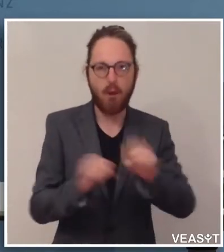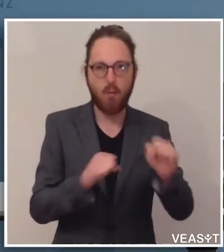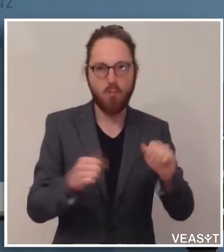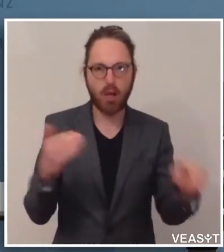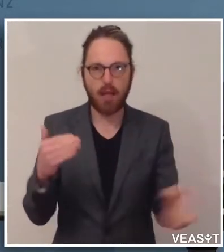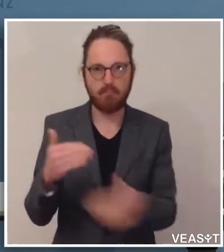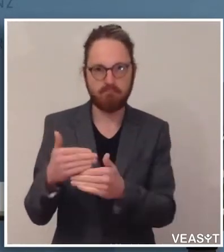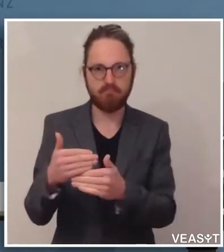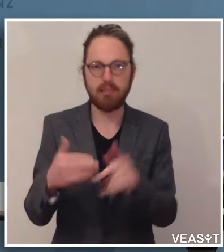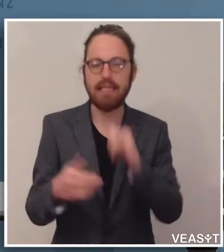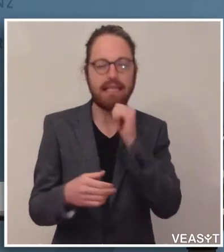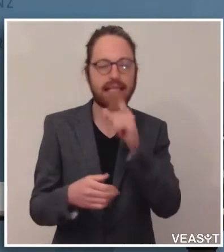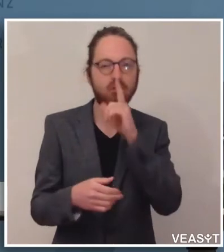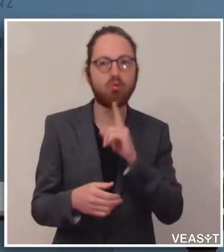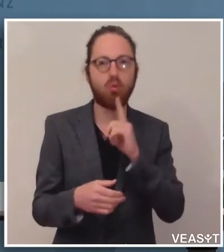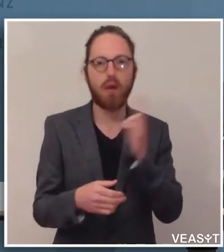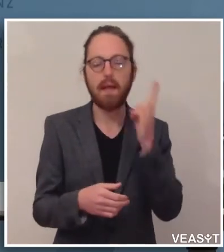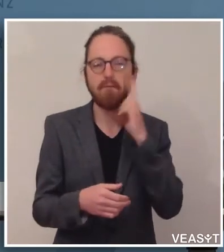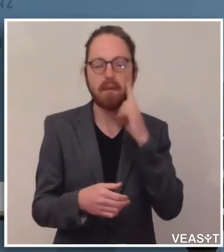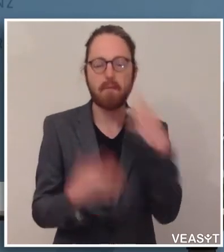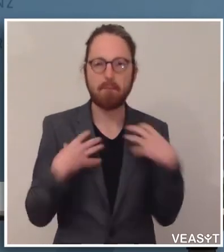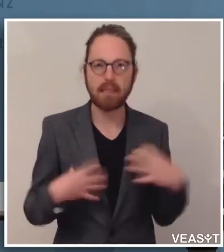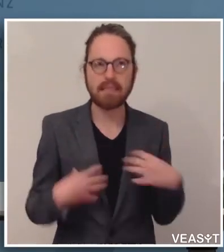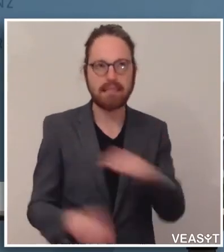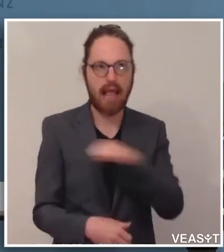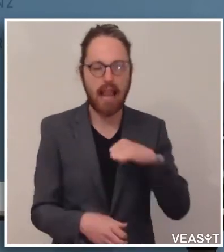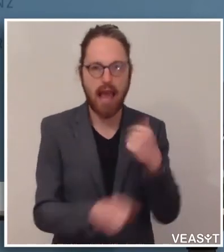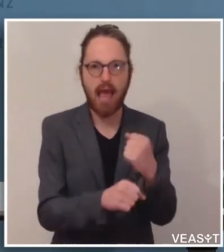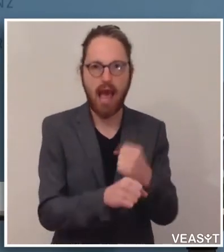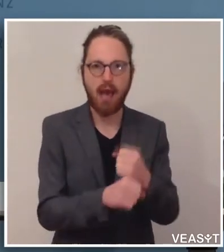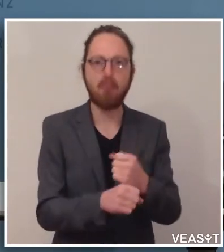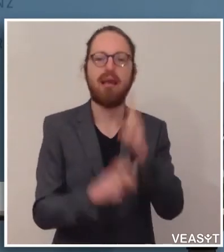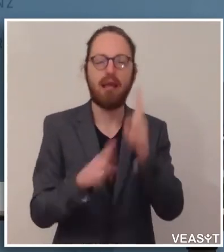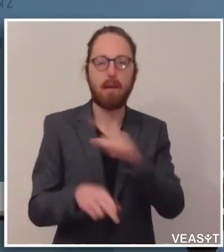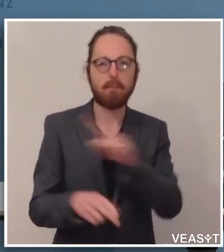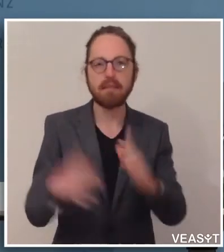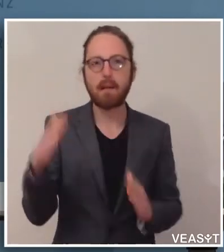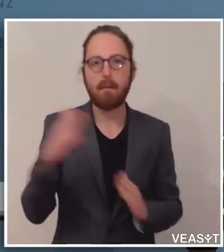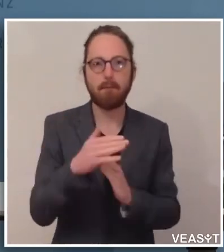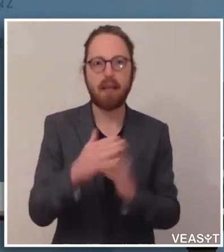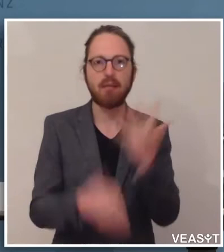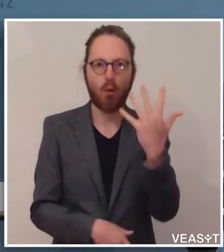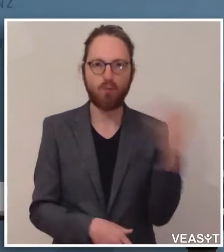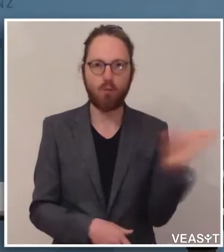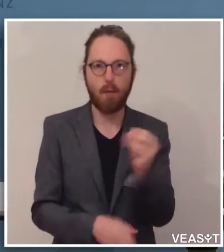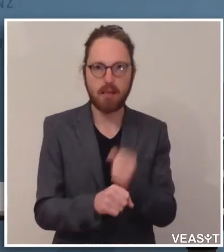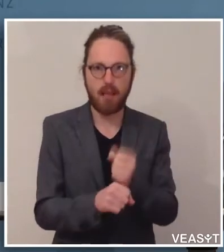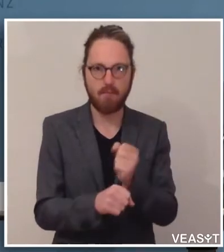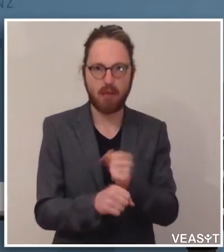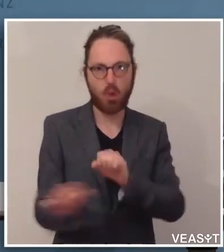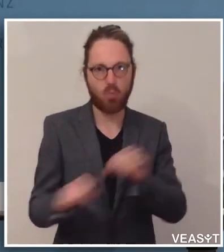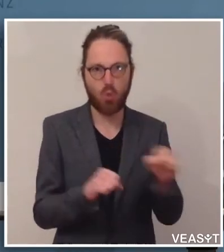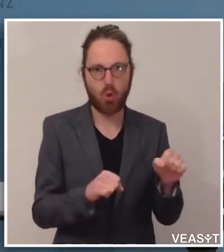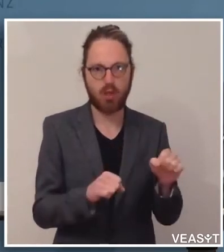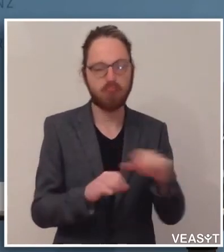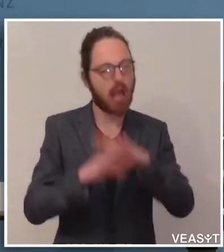Firmeninhaber alleine im Betrieb, sondern auch bis zu maximal fünf Mitarbeitern. Also all jene Tätigkeiten, die